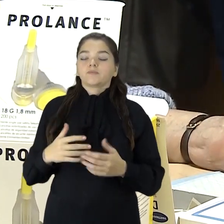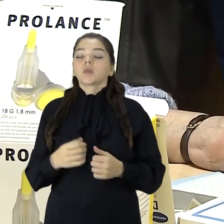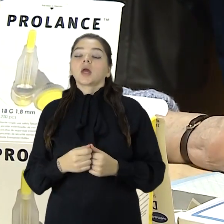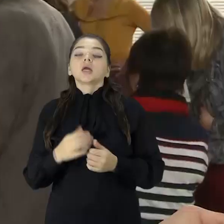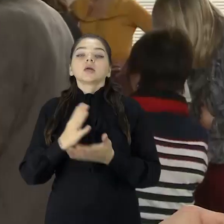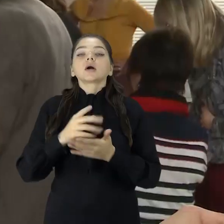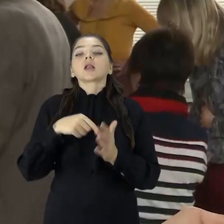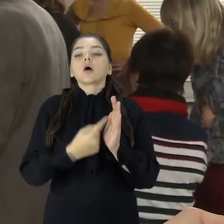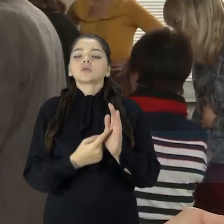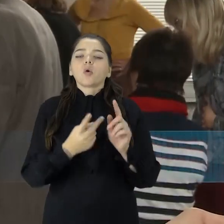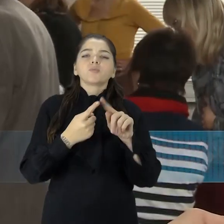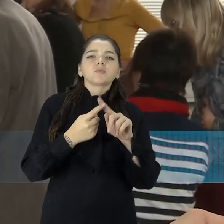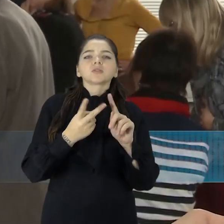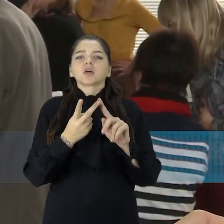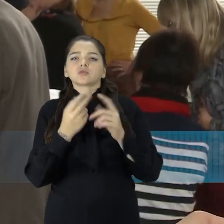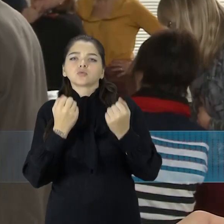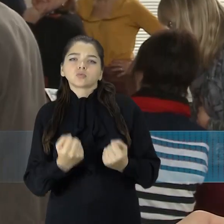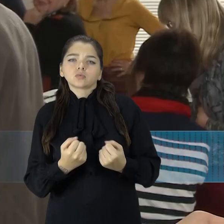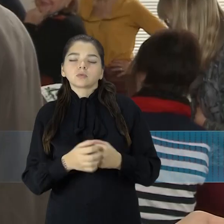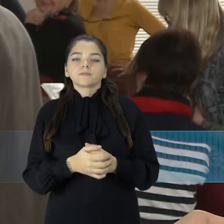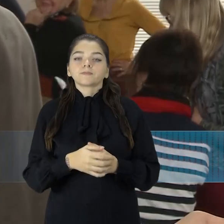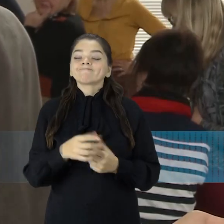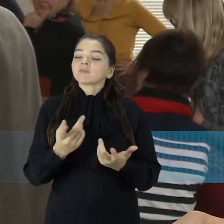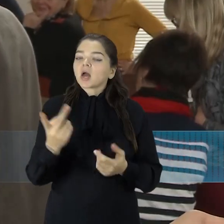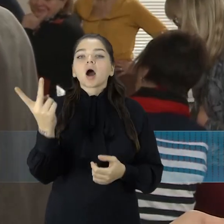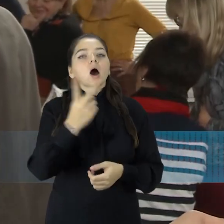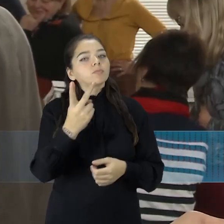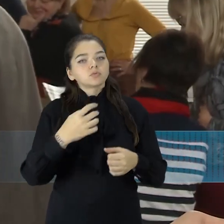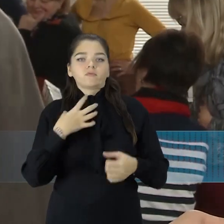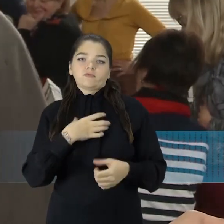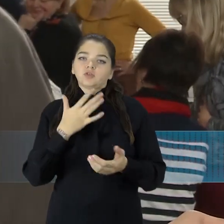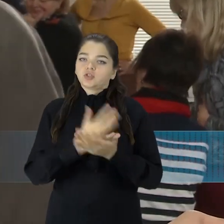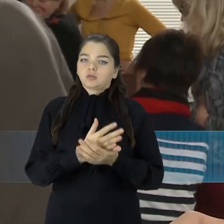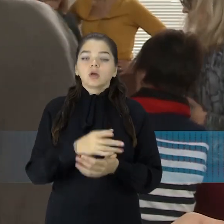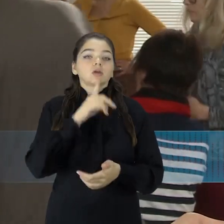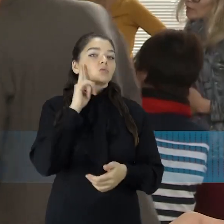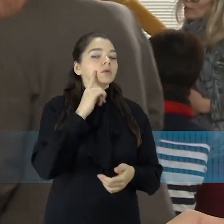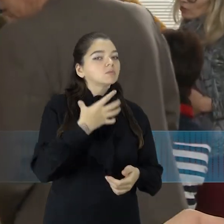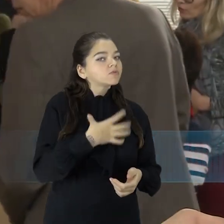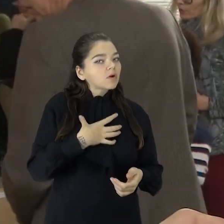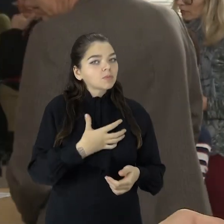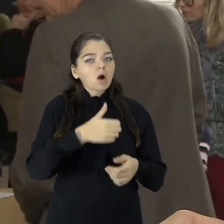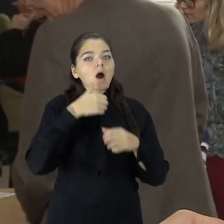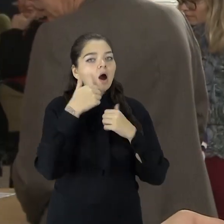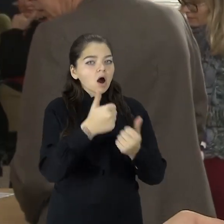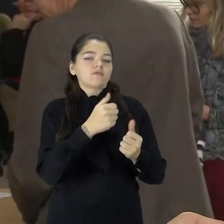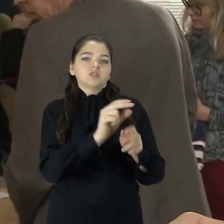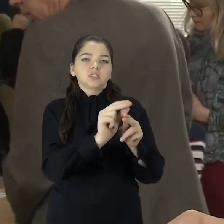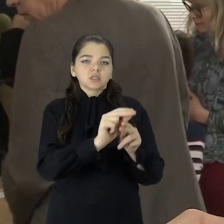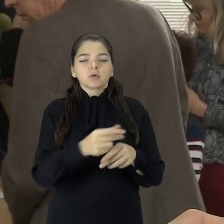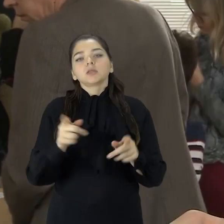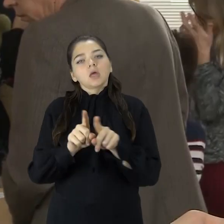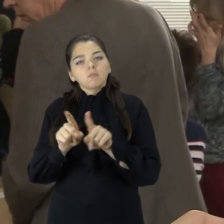kuris tipas sunkesnis. Aš visada sakau, abudų tipa yra svarbus tiek jauniems žmonėms svarbu gerą diagnostiką ir gerais gydimas